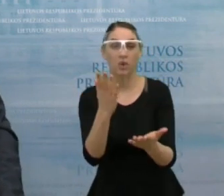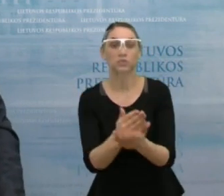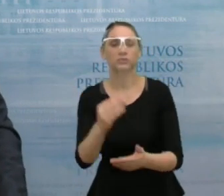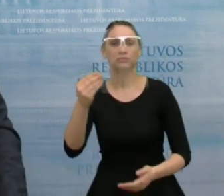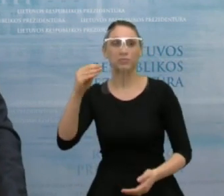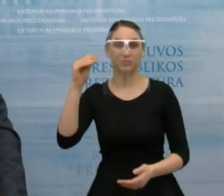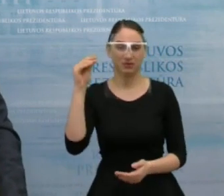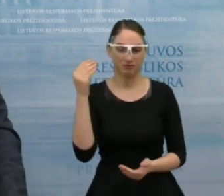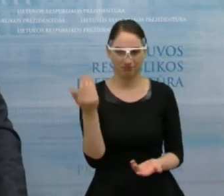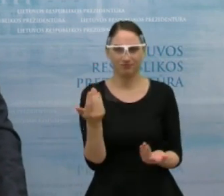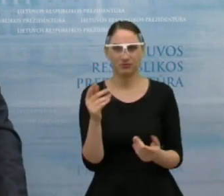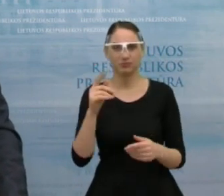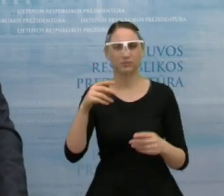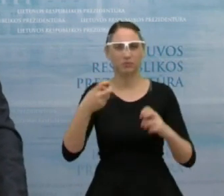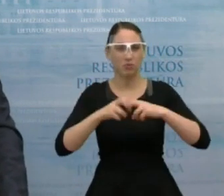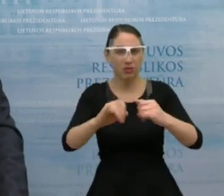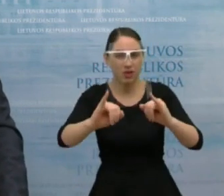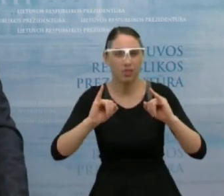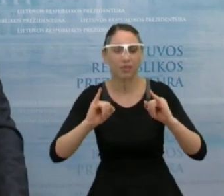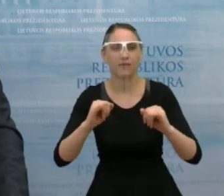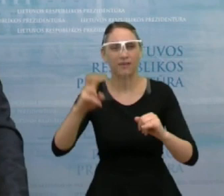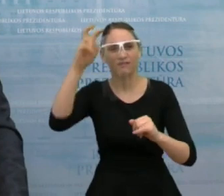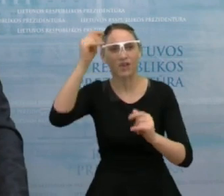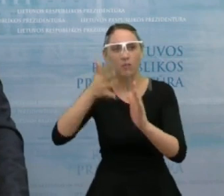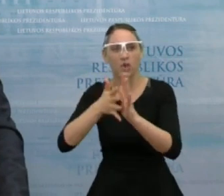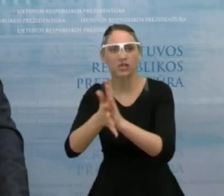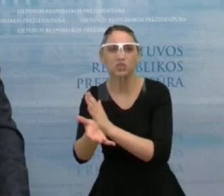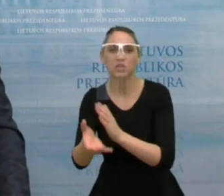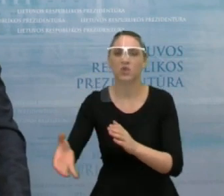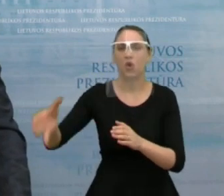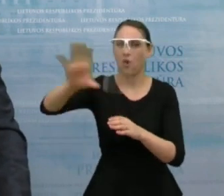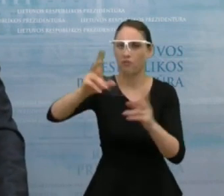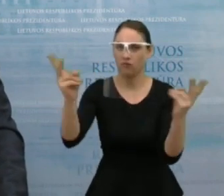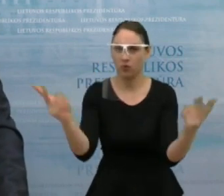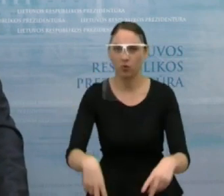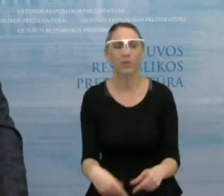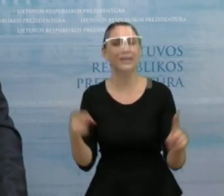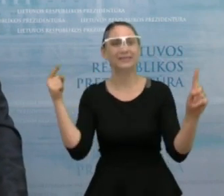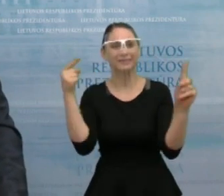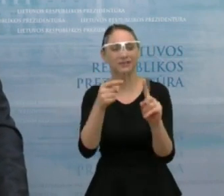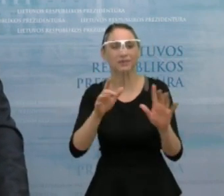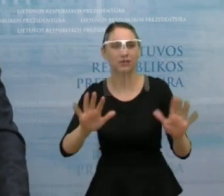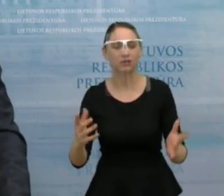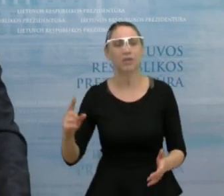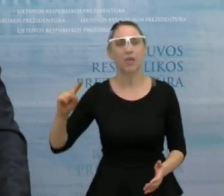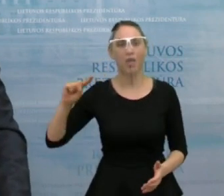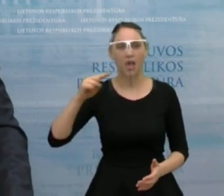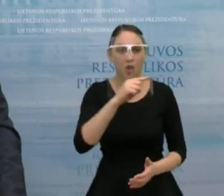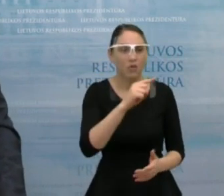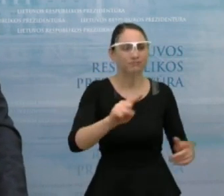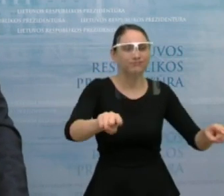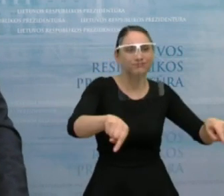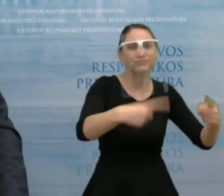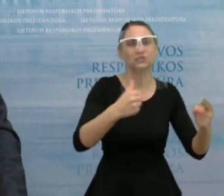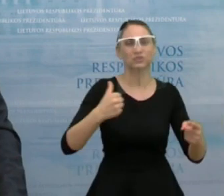didinti valstybės išlaidas. Būtina siekti, kad ekonomikos saugimas žmonių pajamos